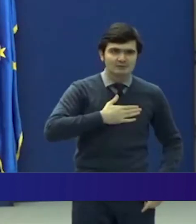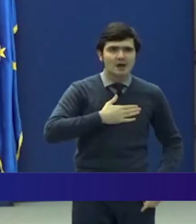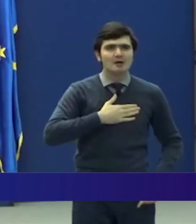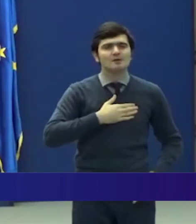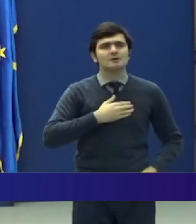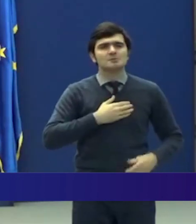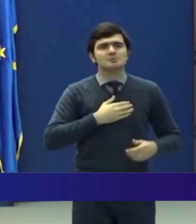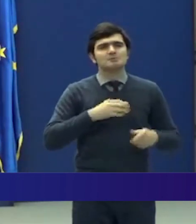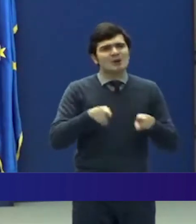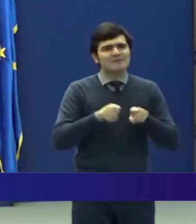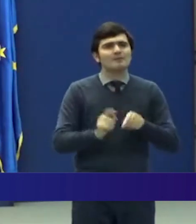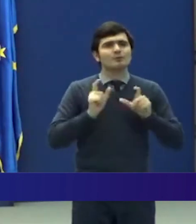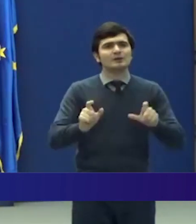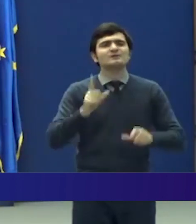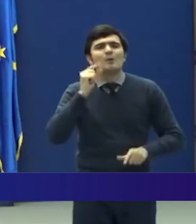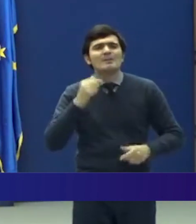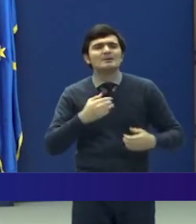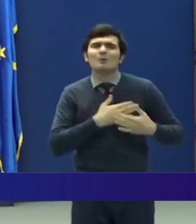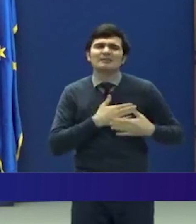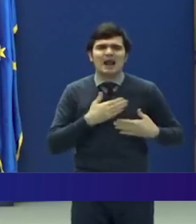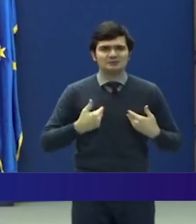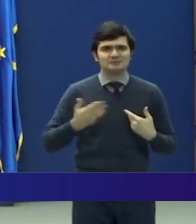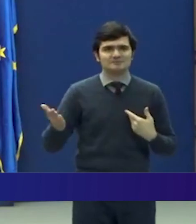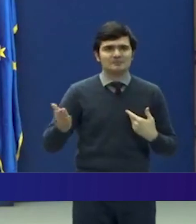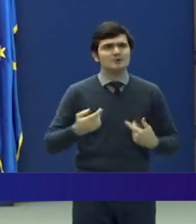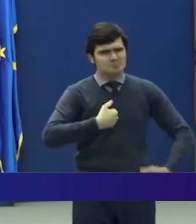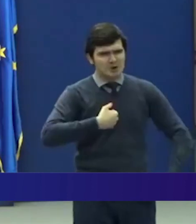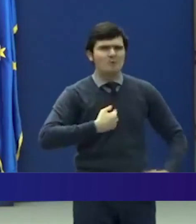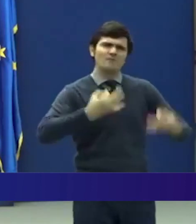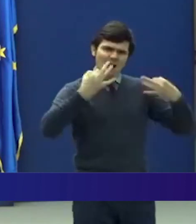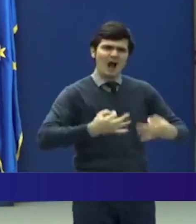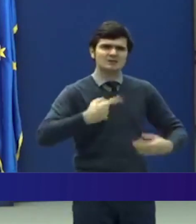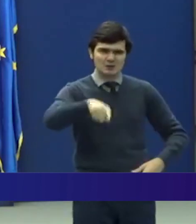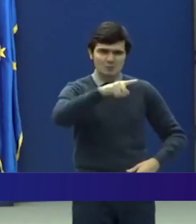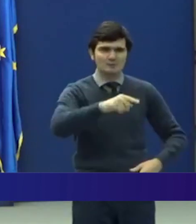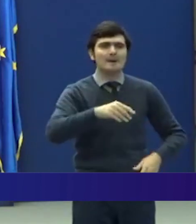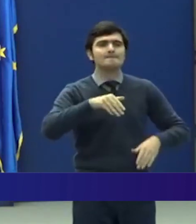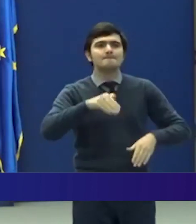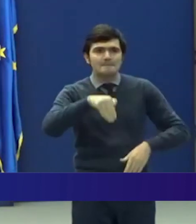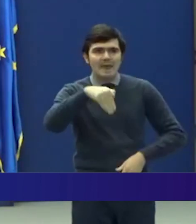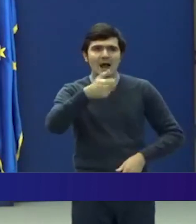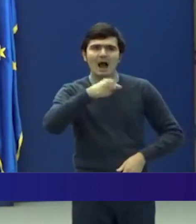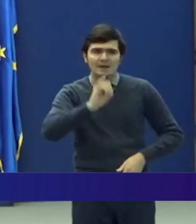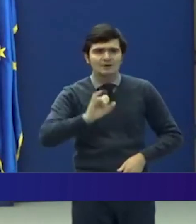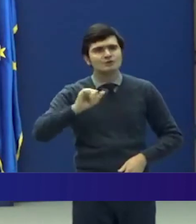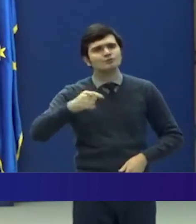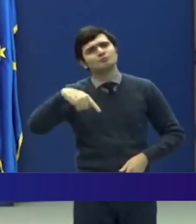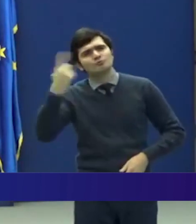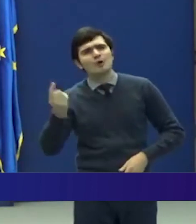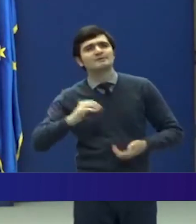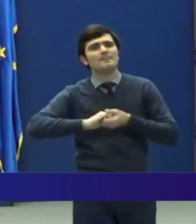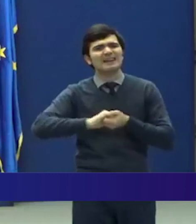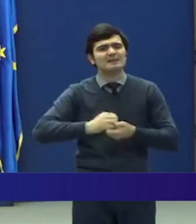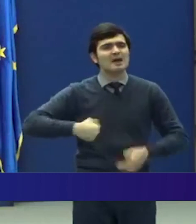ca și a celor dragi. Vă asigur că Ministerul Afacerilor Interne și toate structurile partenere